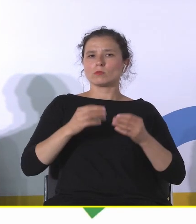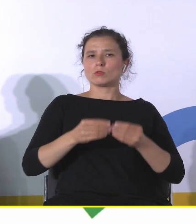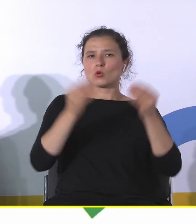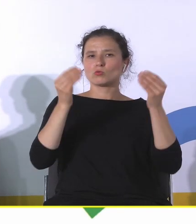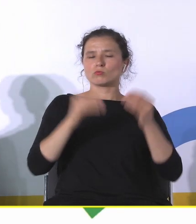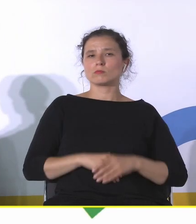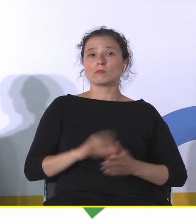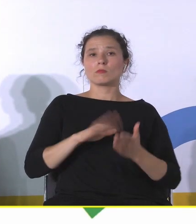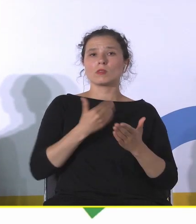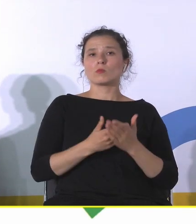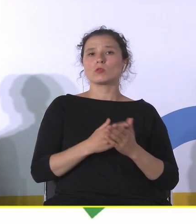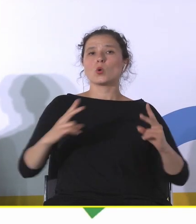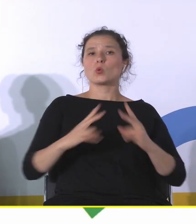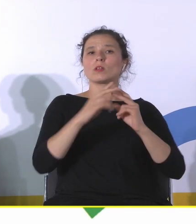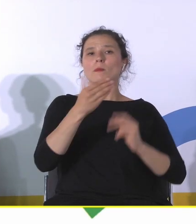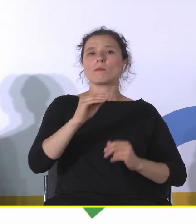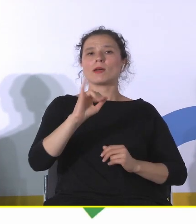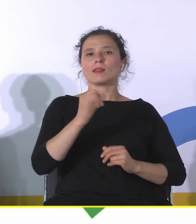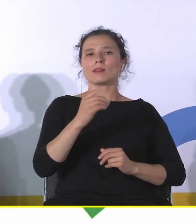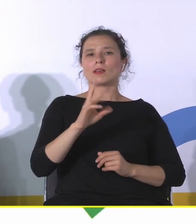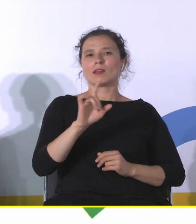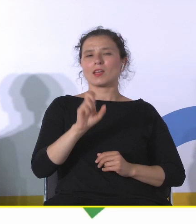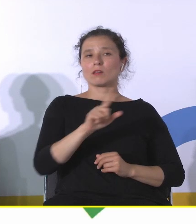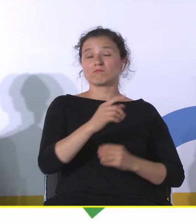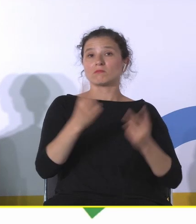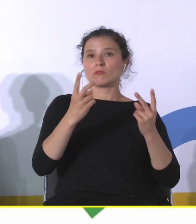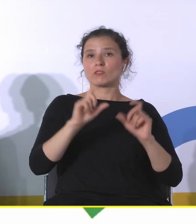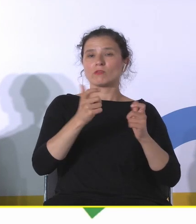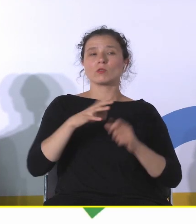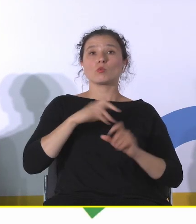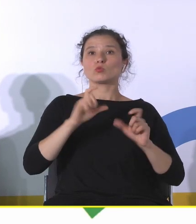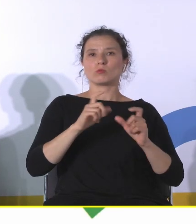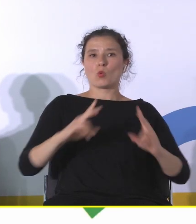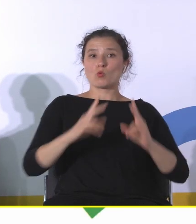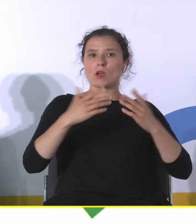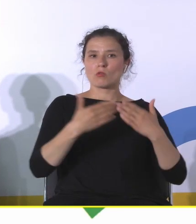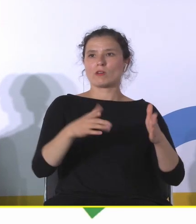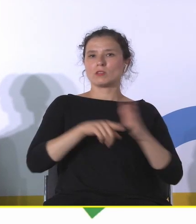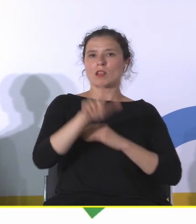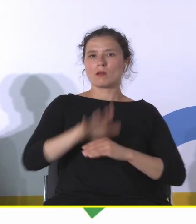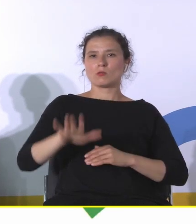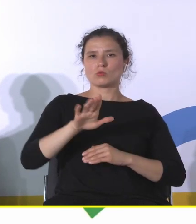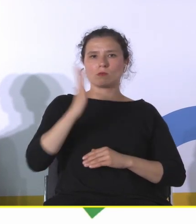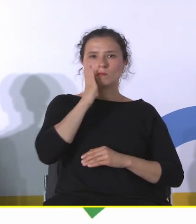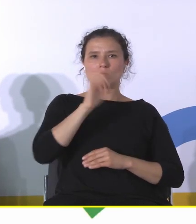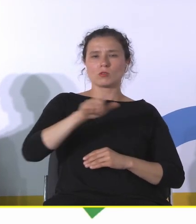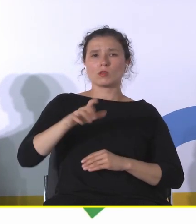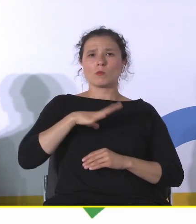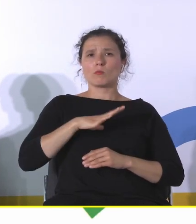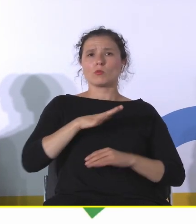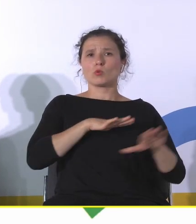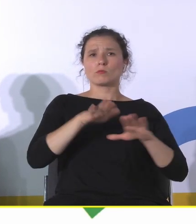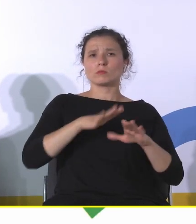w hucie Mejderich wielkim wydarzeniem było otwarcie tej huty dla mieszkańców, bo to było miejsce zamknięte, tam mój tato, mój dziadek